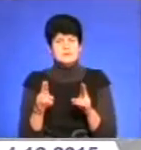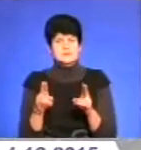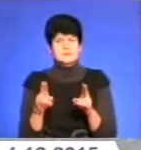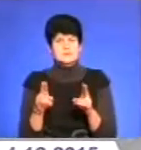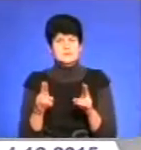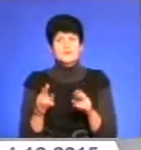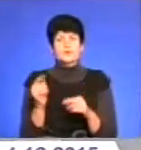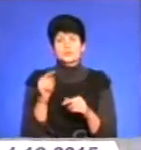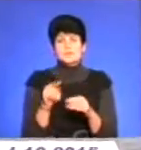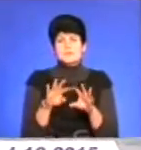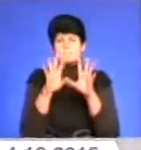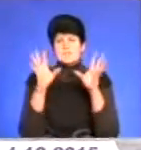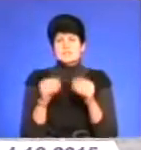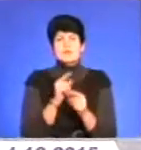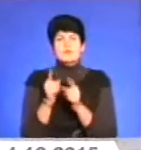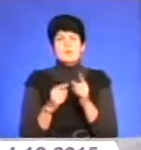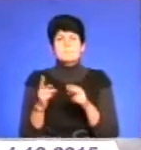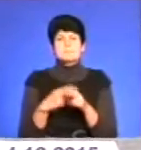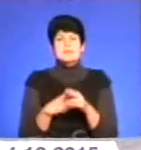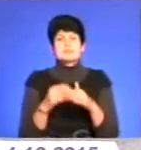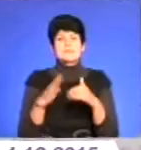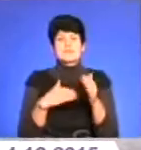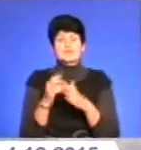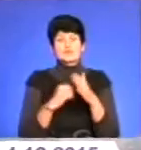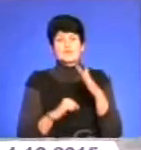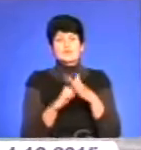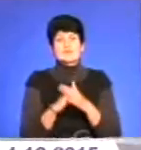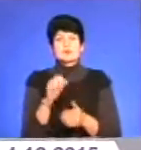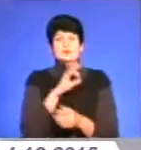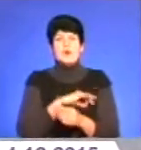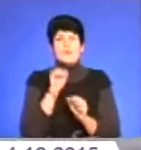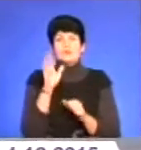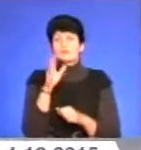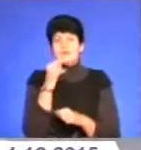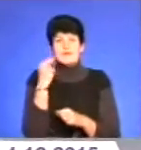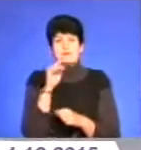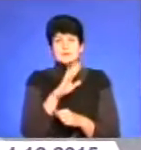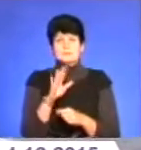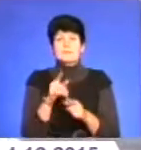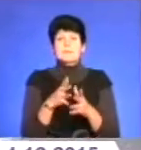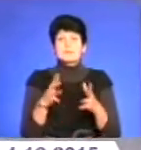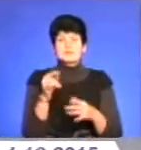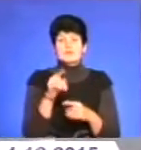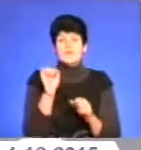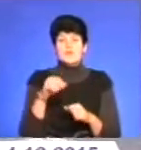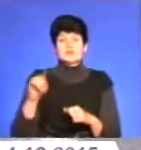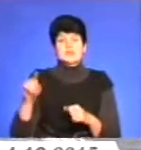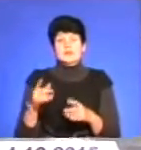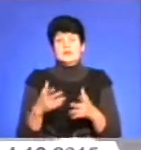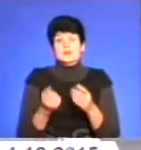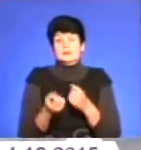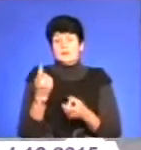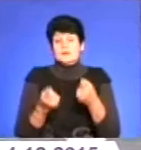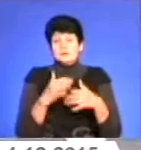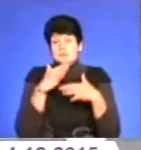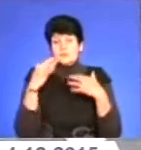Отож, масштабна реформа без практичного підґрунтя для застосування може бути неефективною. Більше того, вона може викликати шквал обурення